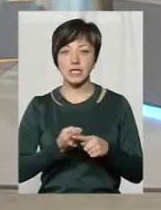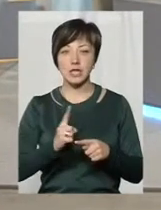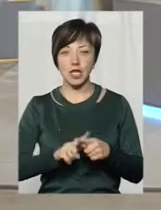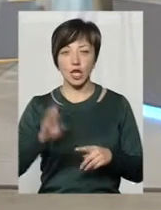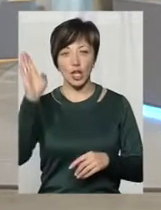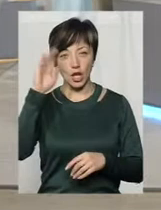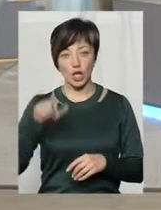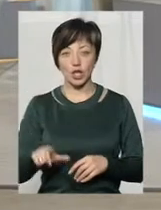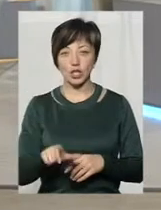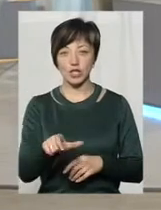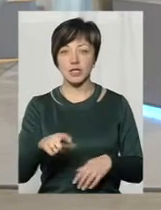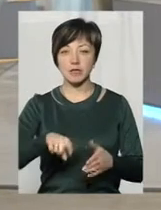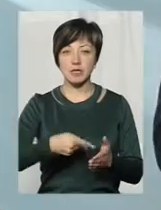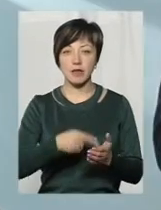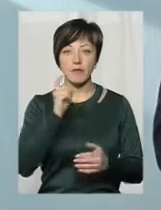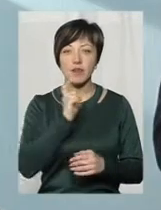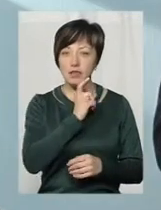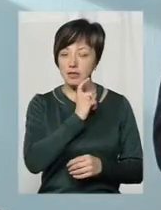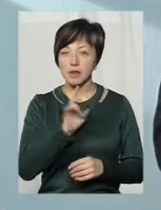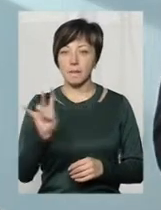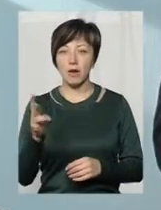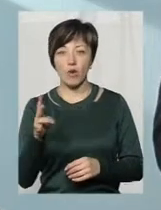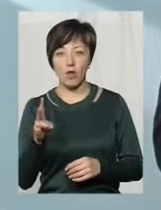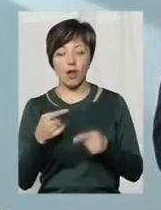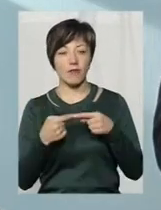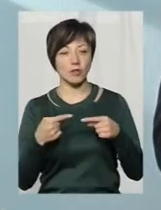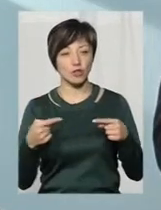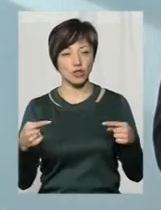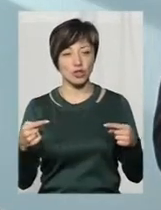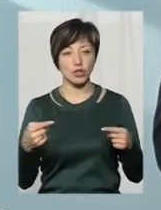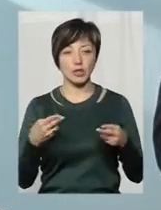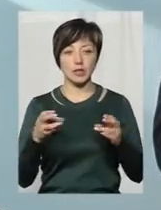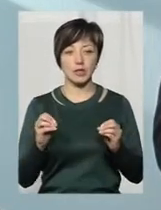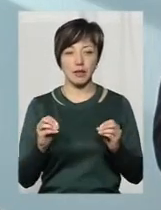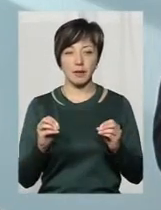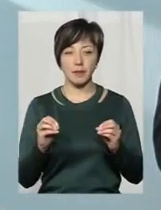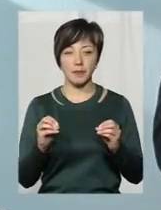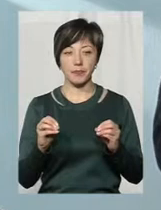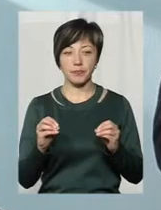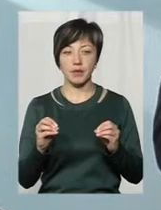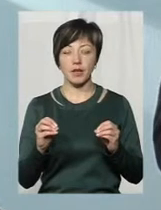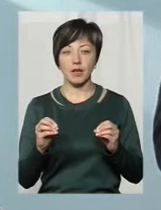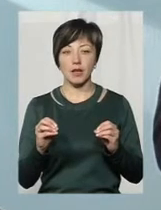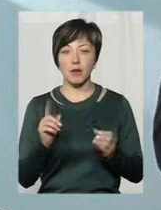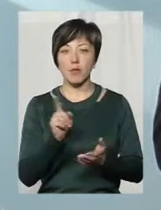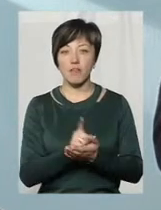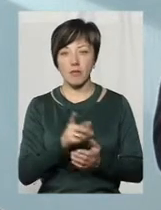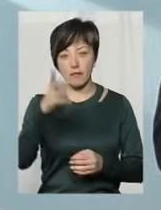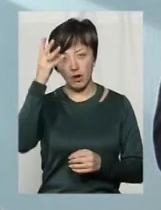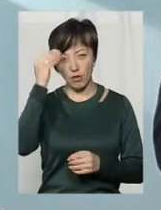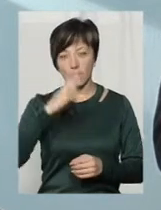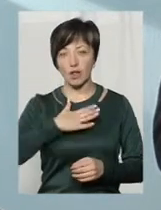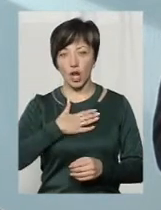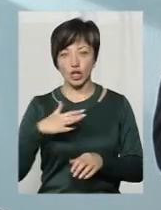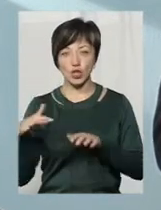цієї річки такі міста, як Вінниця, Миколаїв і інші, де ми повинні враховувати, що наші